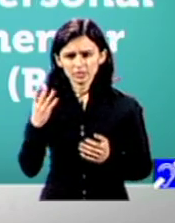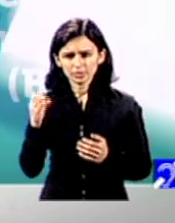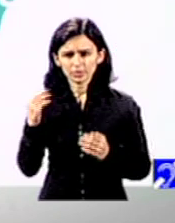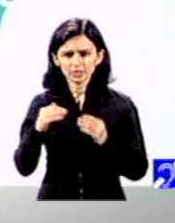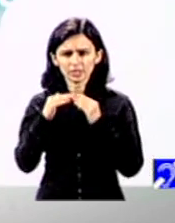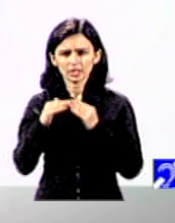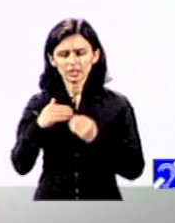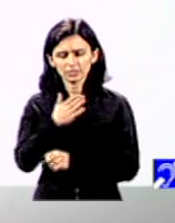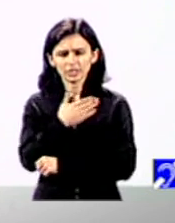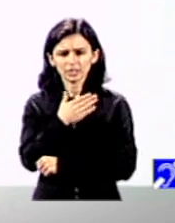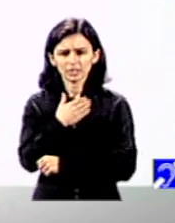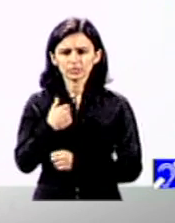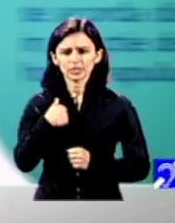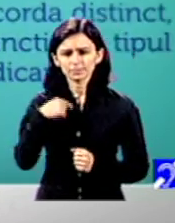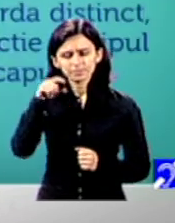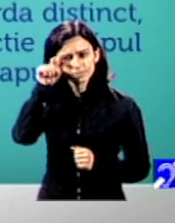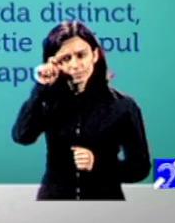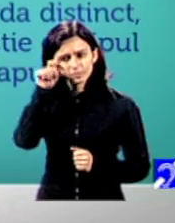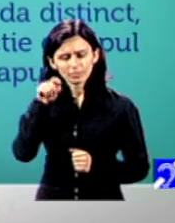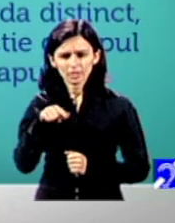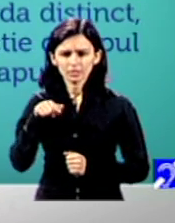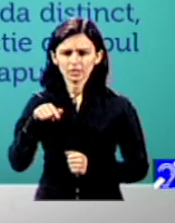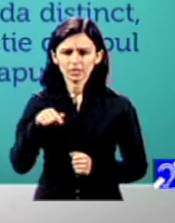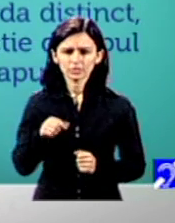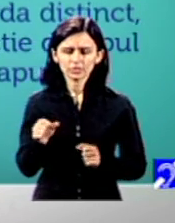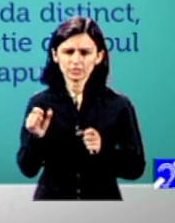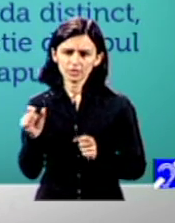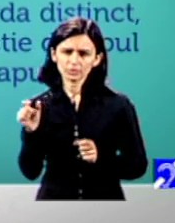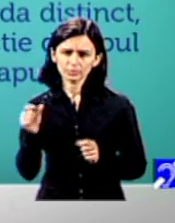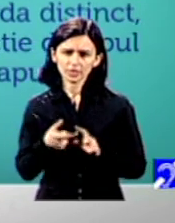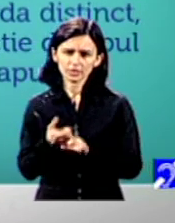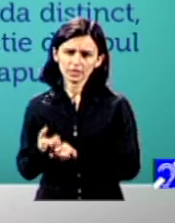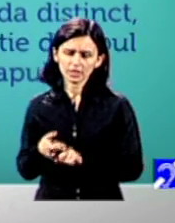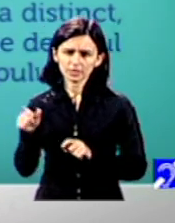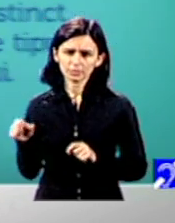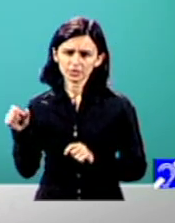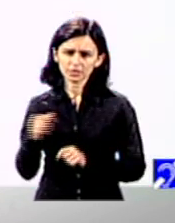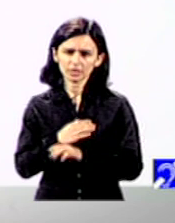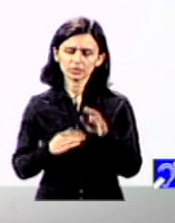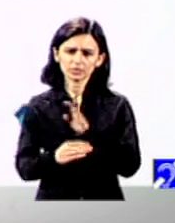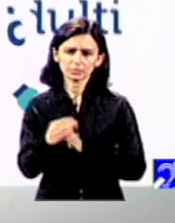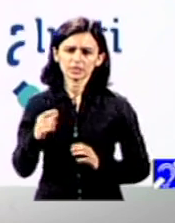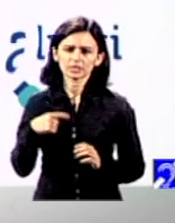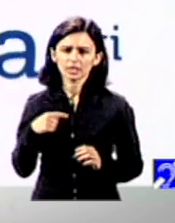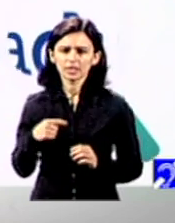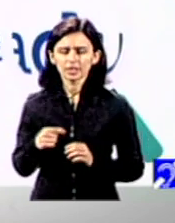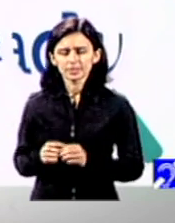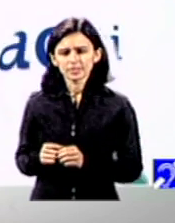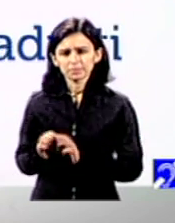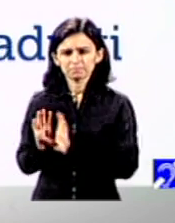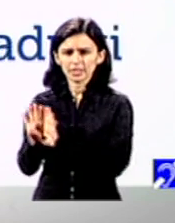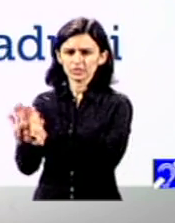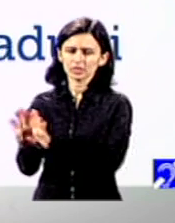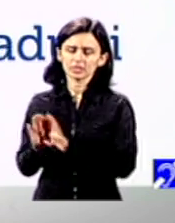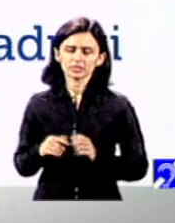național mie mi se pare că această temă legată de persoanele cu dizabilități este încă tratată marginal în societatea românească din când în